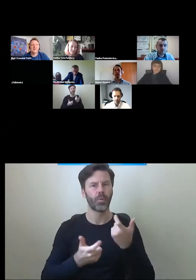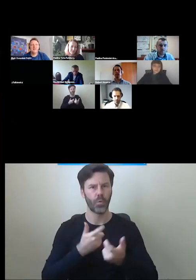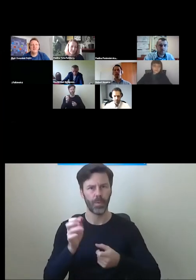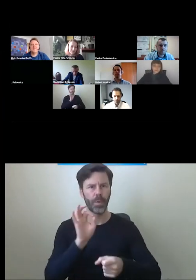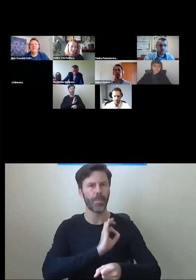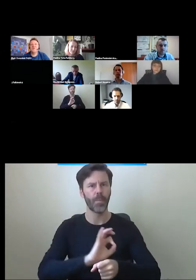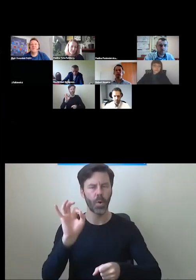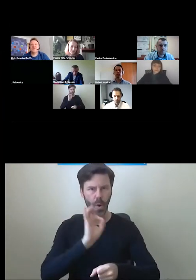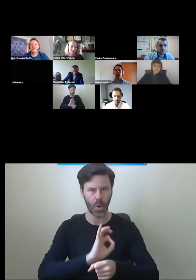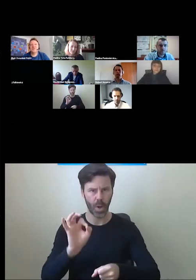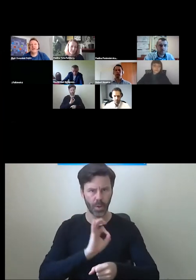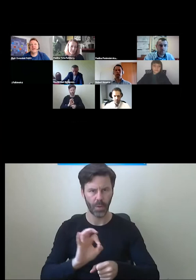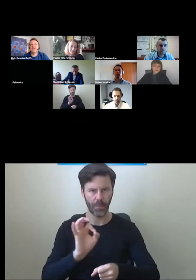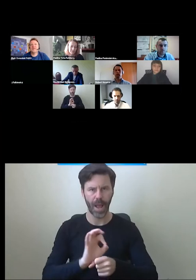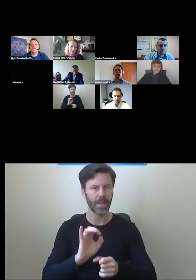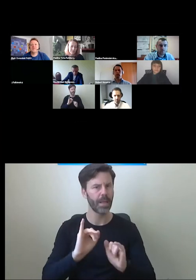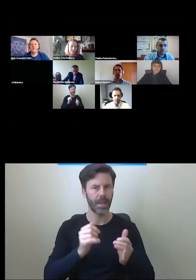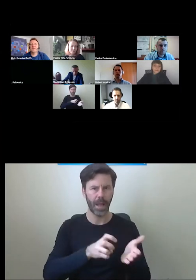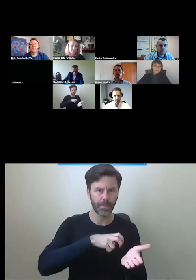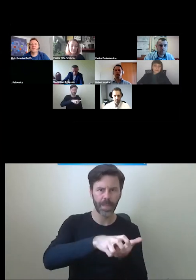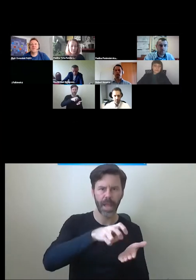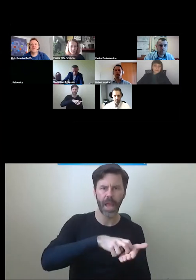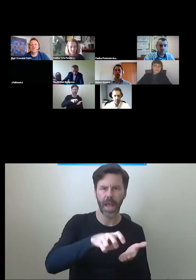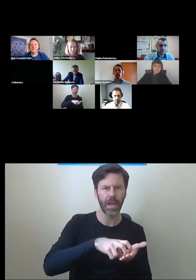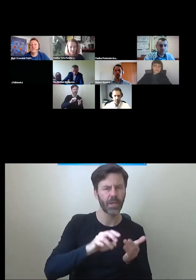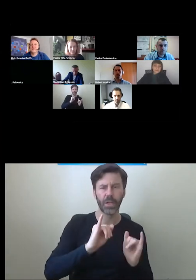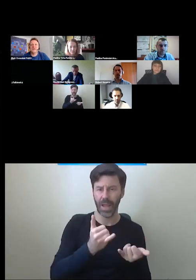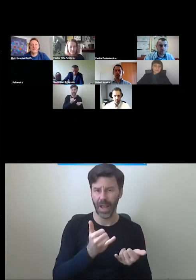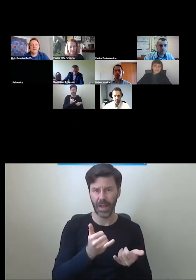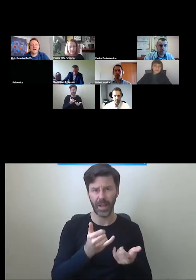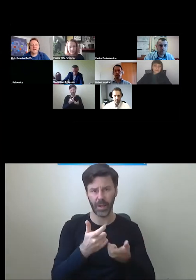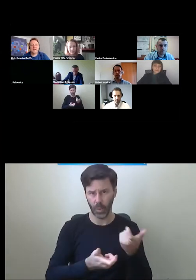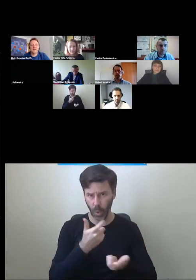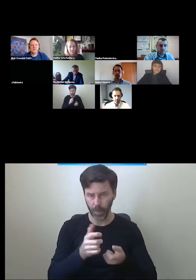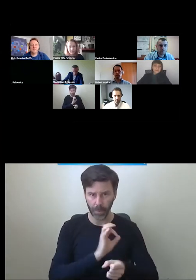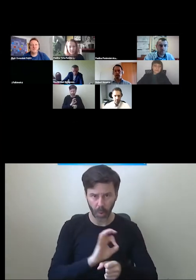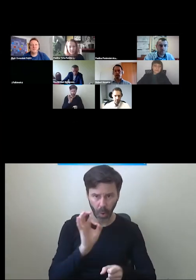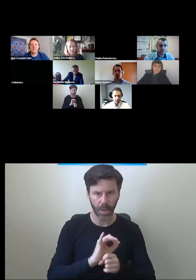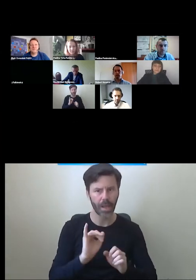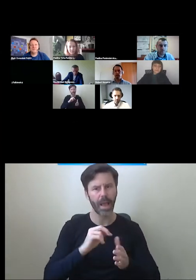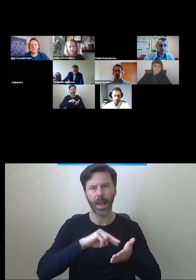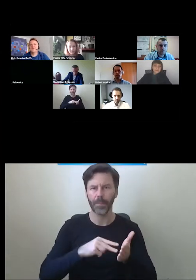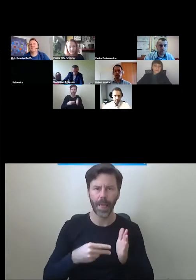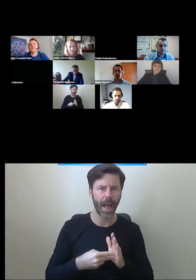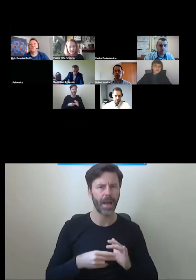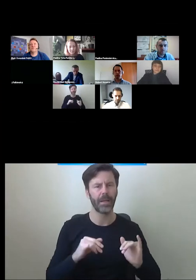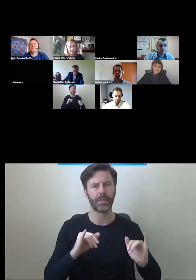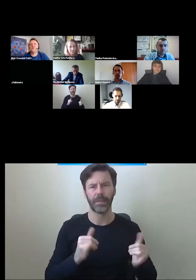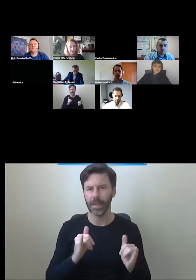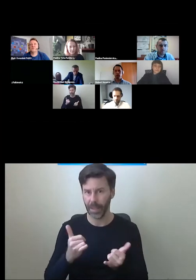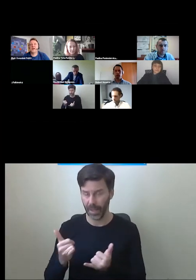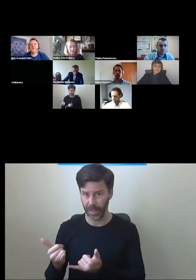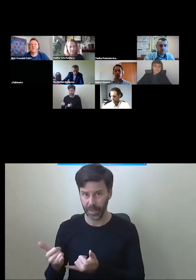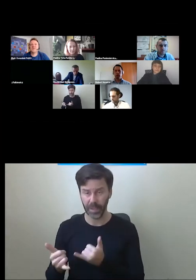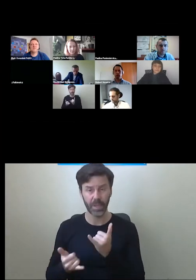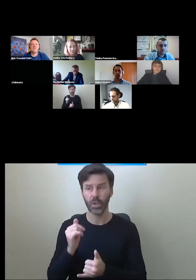ruch pieszych, jak planuje się to, jak użytkownicy z obiektu